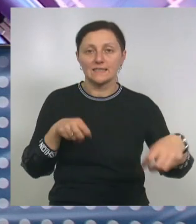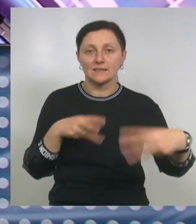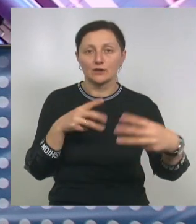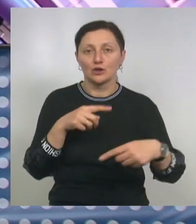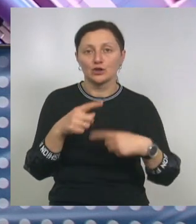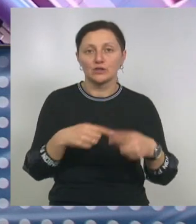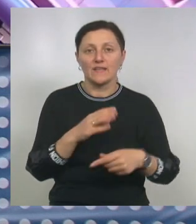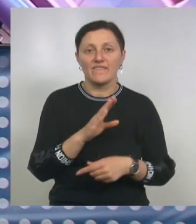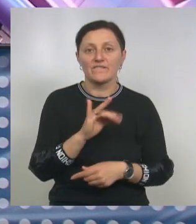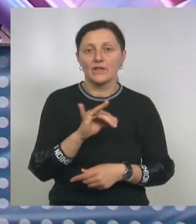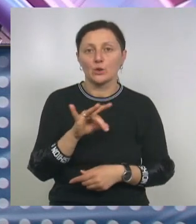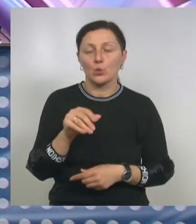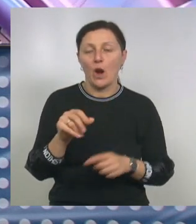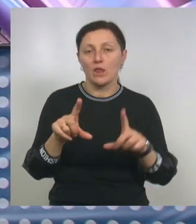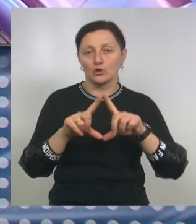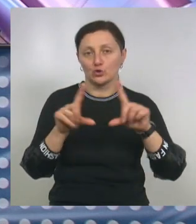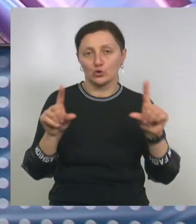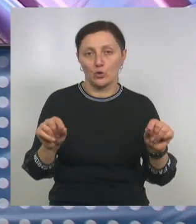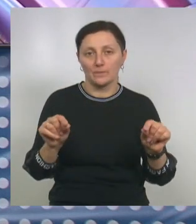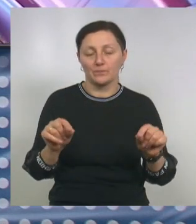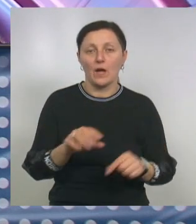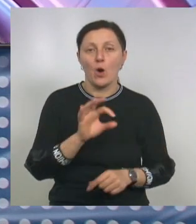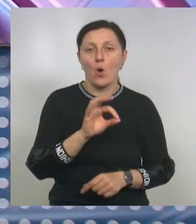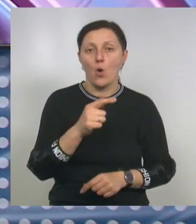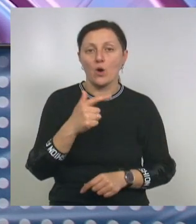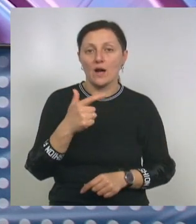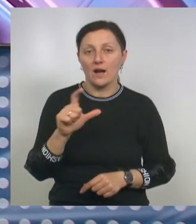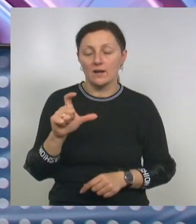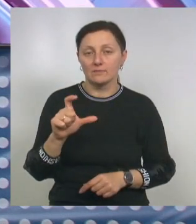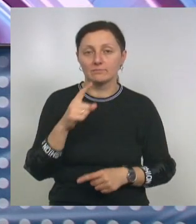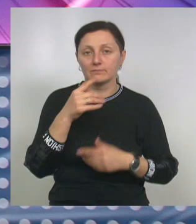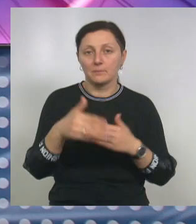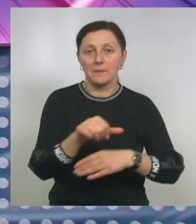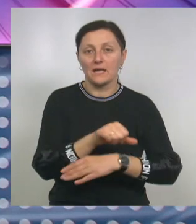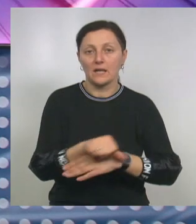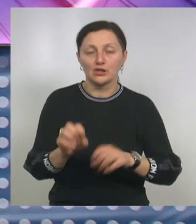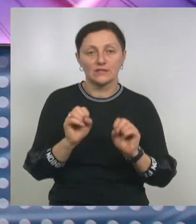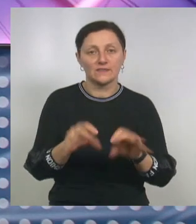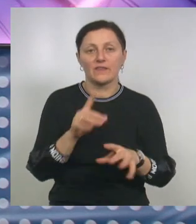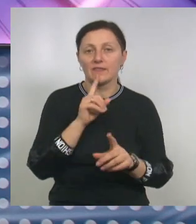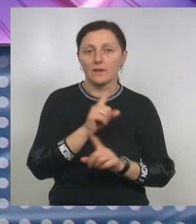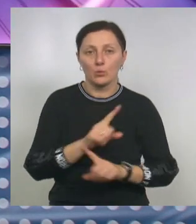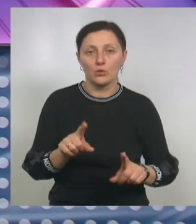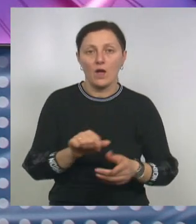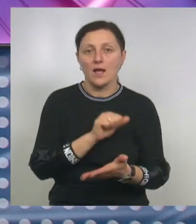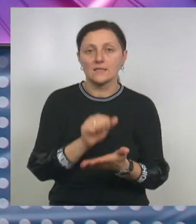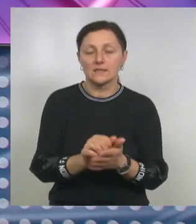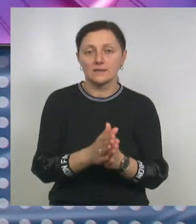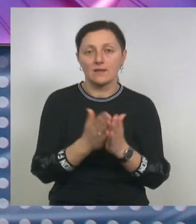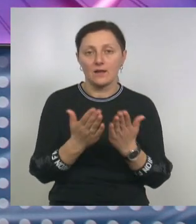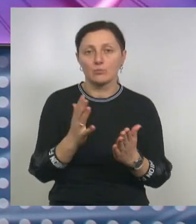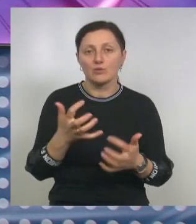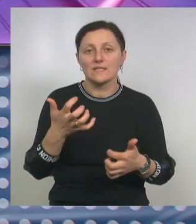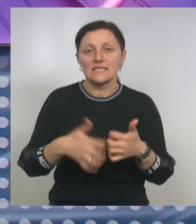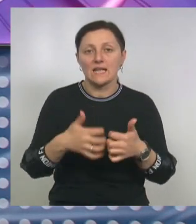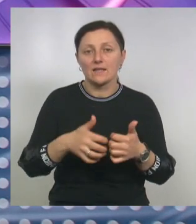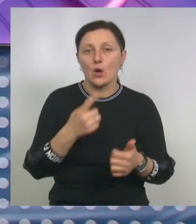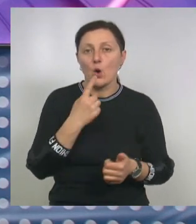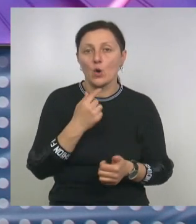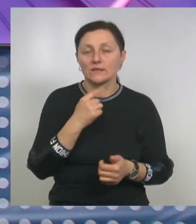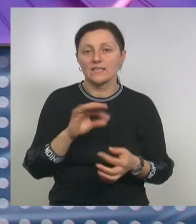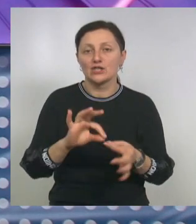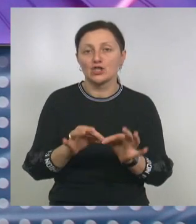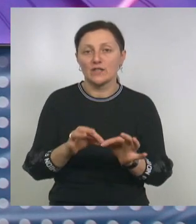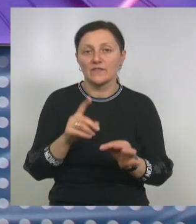виртуальную школу. Что касается ОГЭ, в приграничье сдавать его ребята не будут. В аттестат выставят среднее арифметическое четвертных